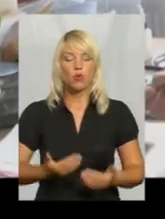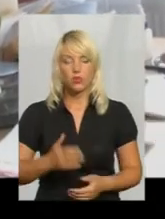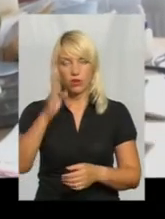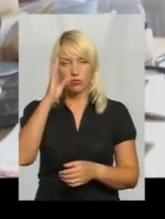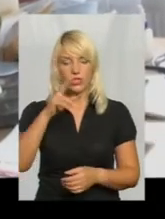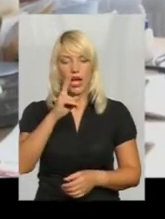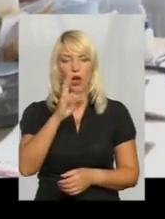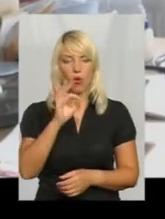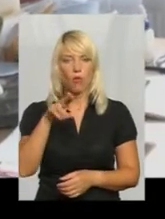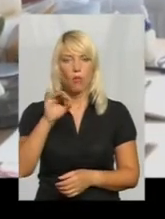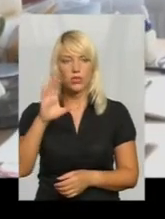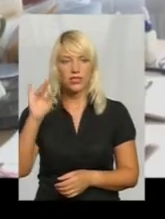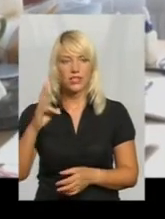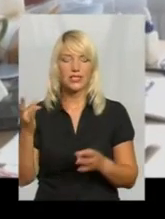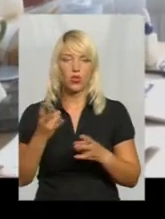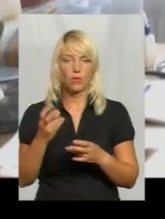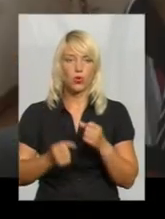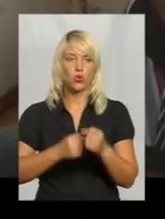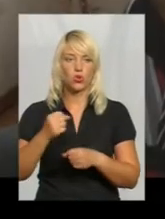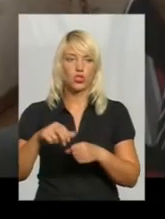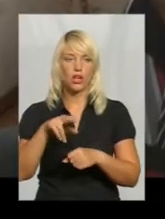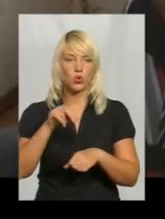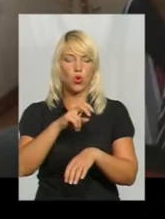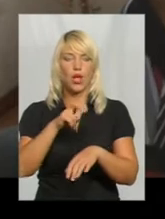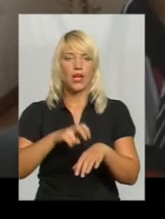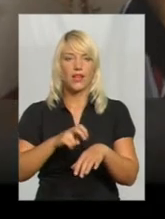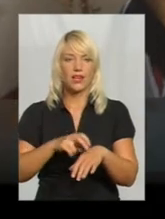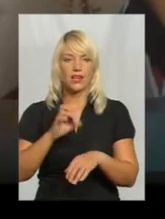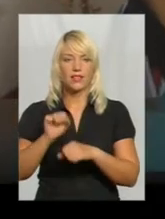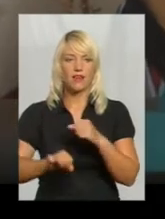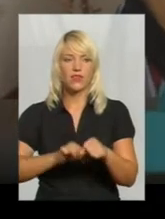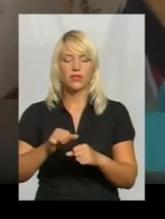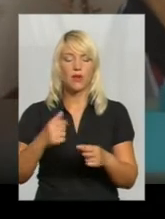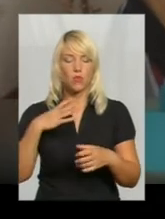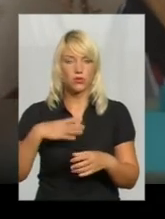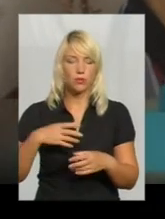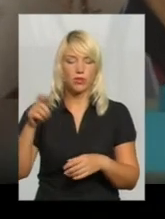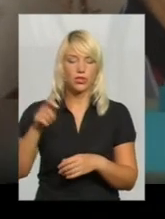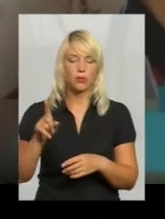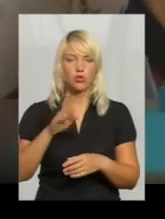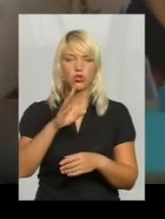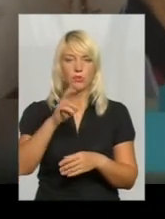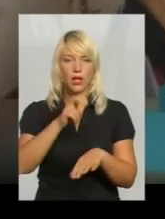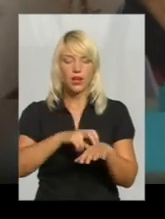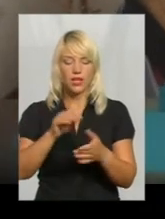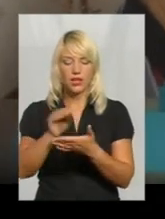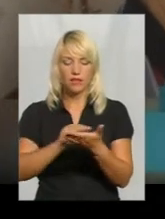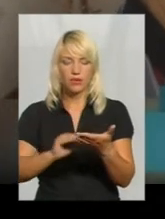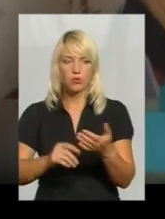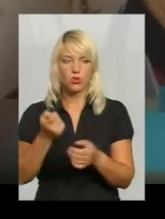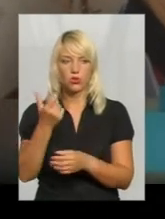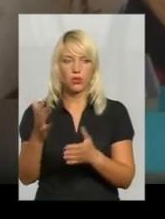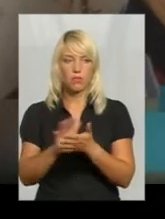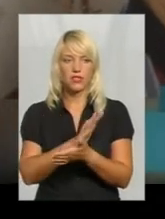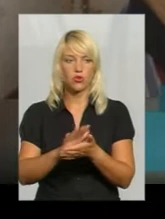району. За необхідності доїжджає до лікаря на велосипеді. Мусю приїхати ти, щоб виписали обратно. Трошки безкоштовно,